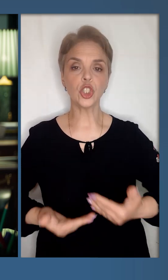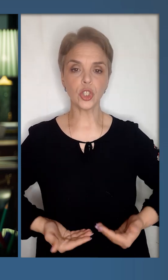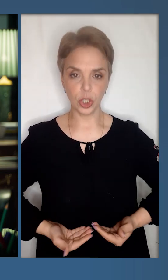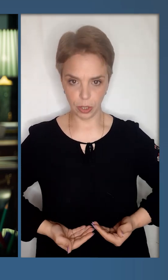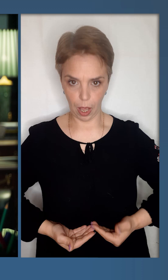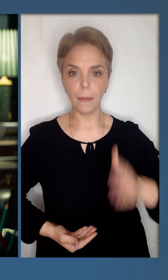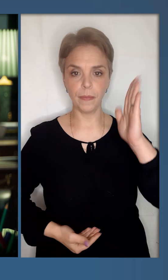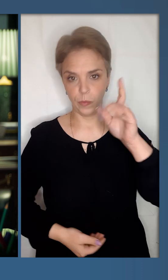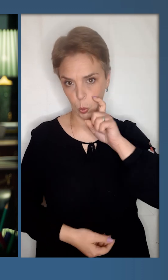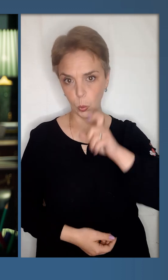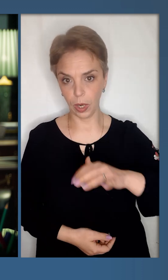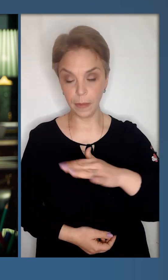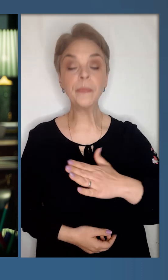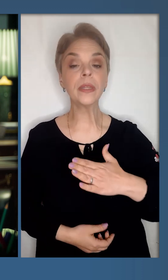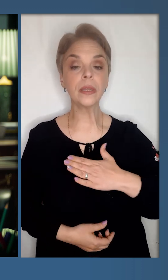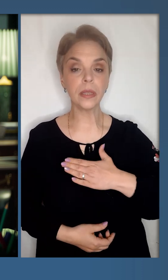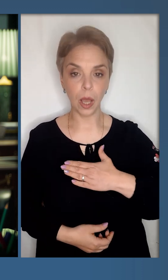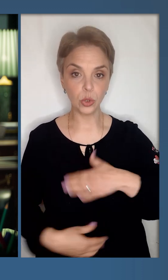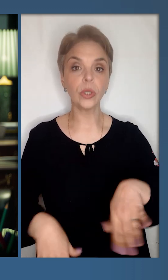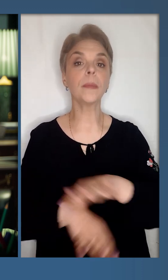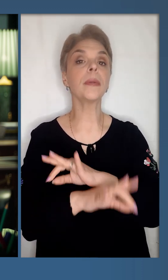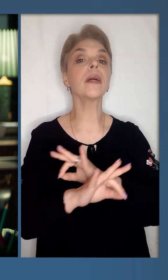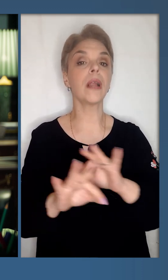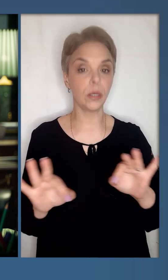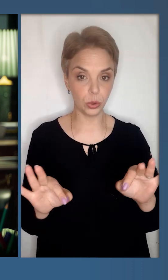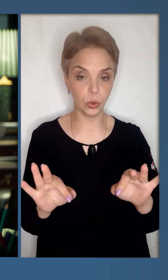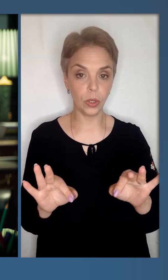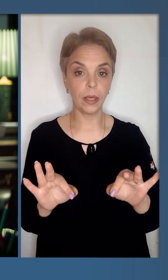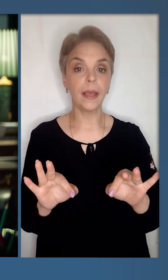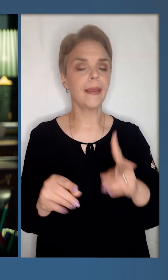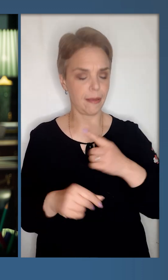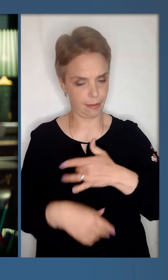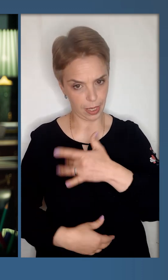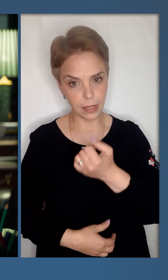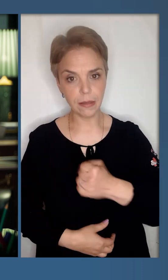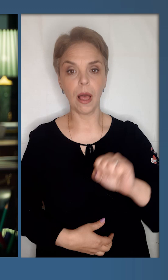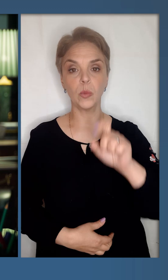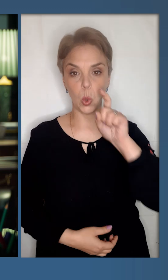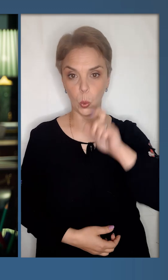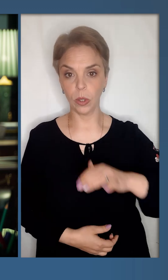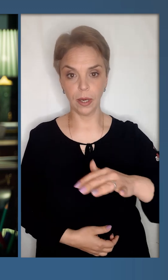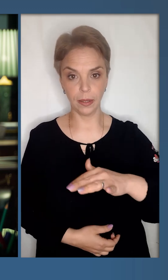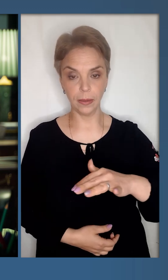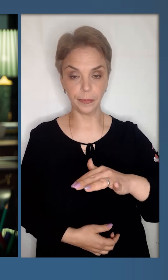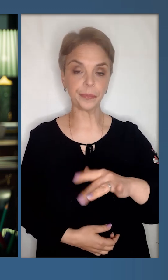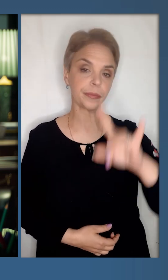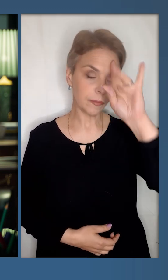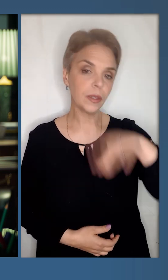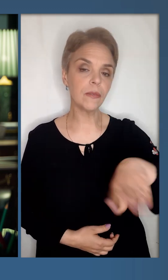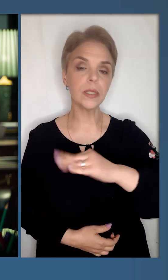життям України. Нашої прекрасної та незламної України.